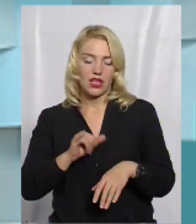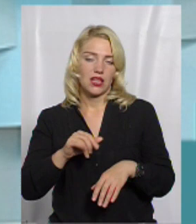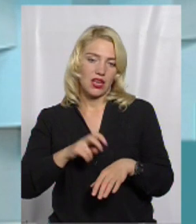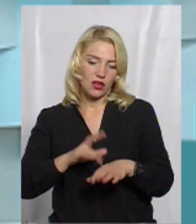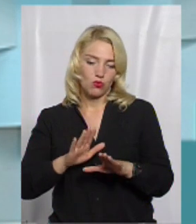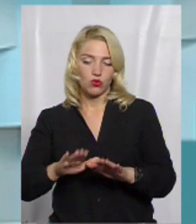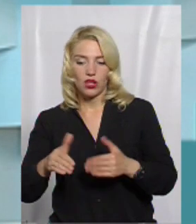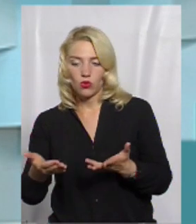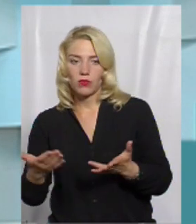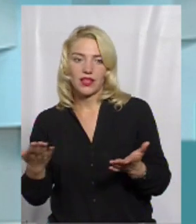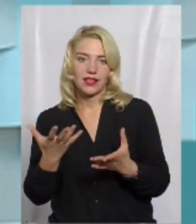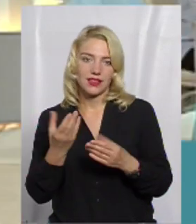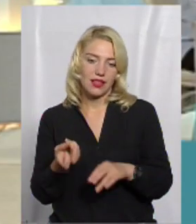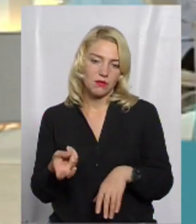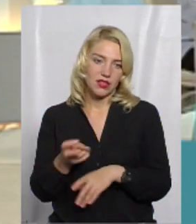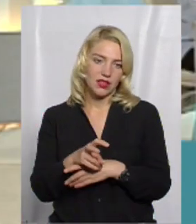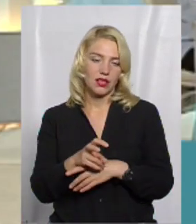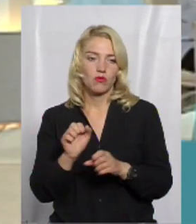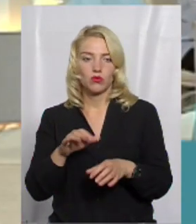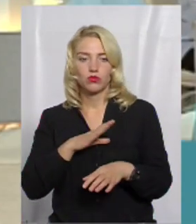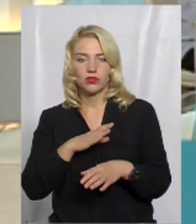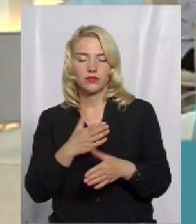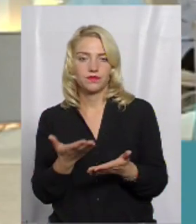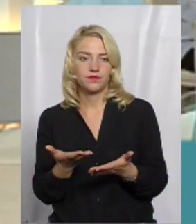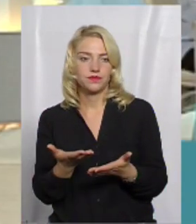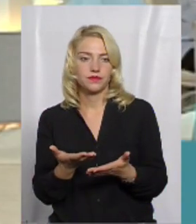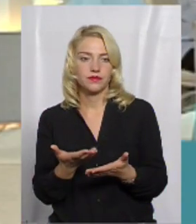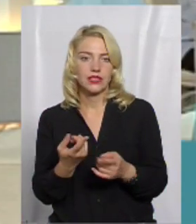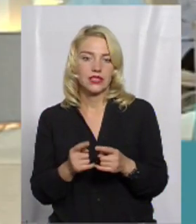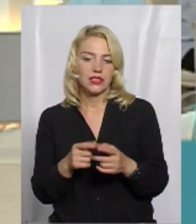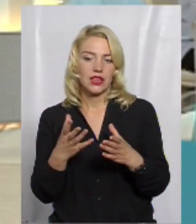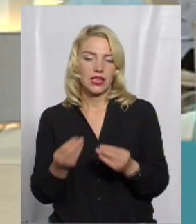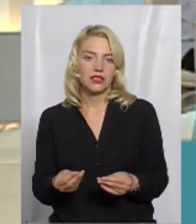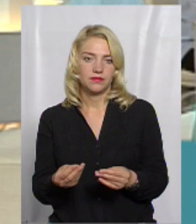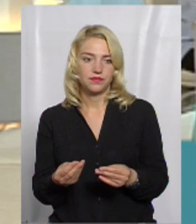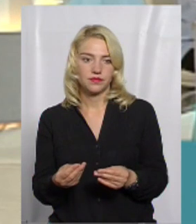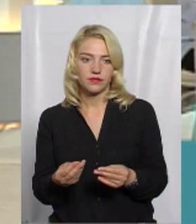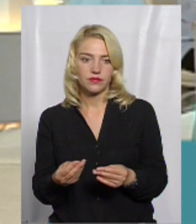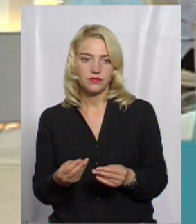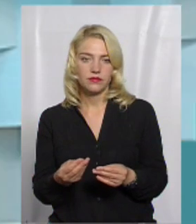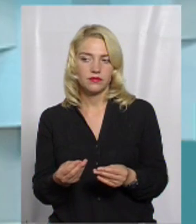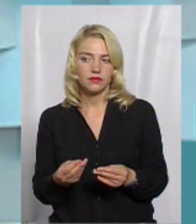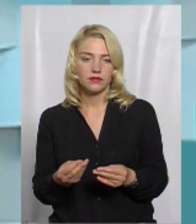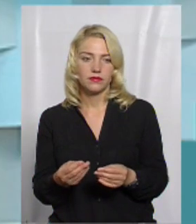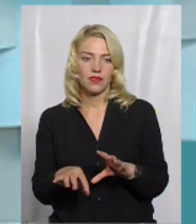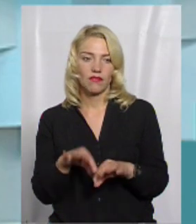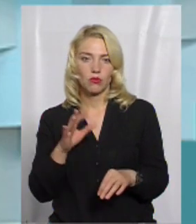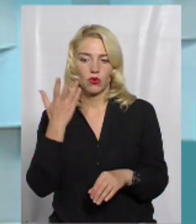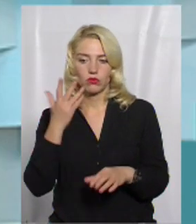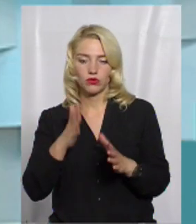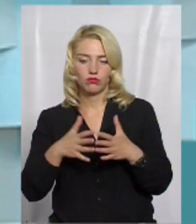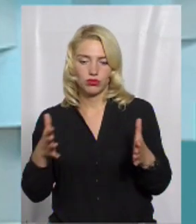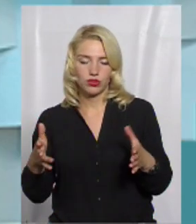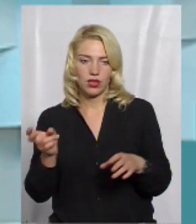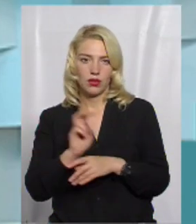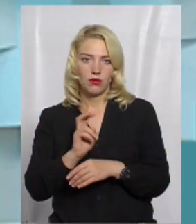рекомендувати, в який день підійти. Можливо, буде цей день виберуть, коли буде більше